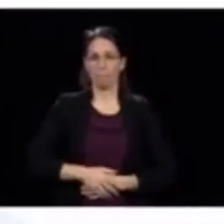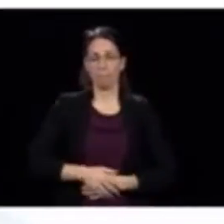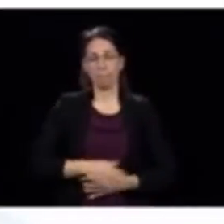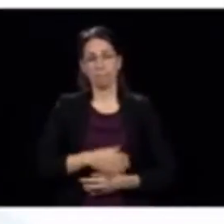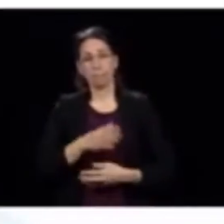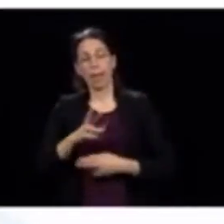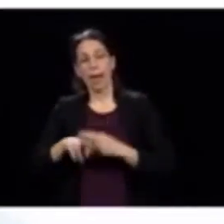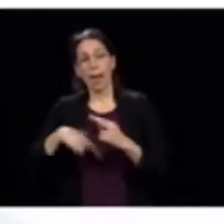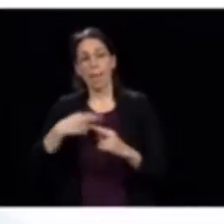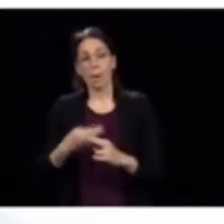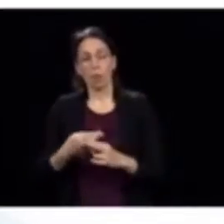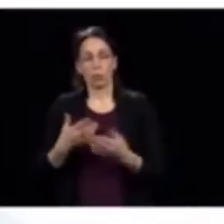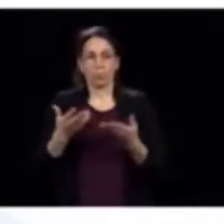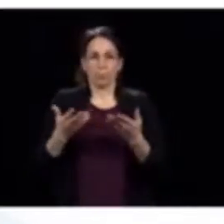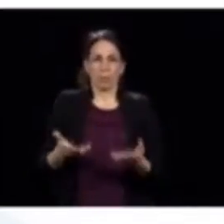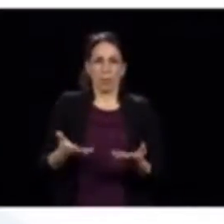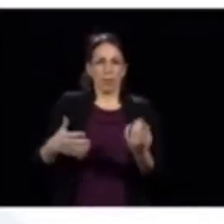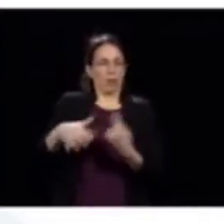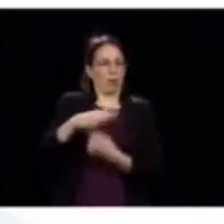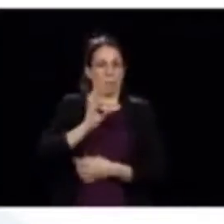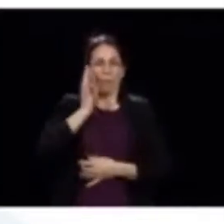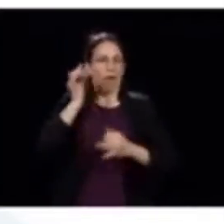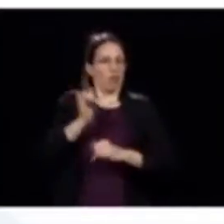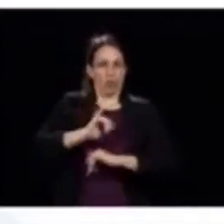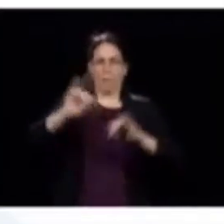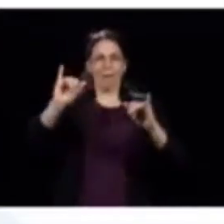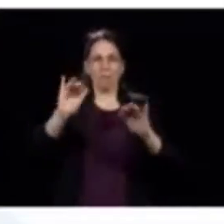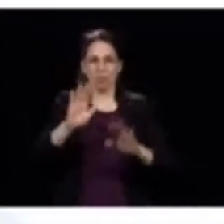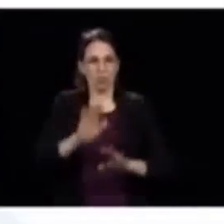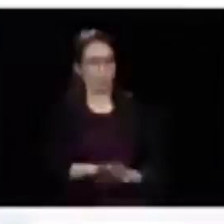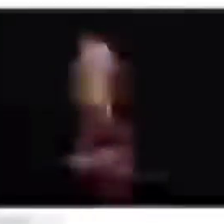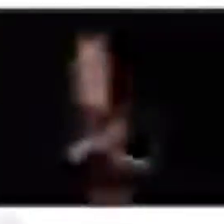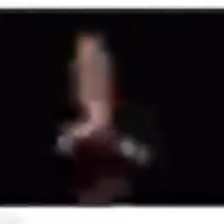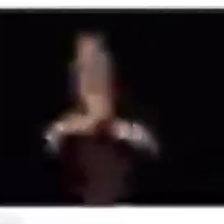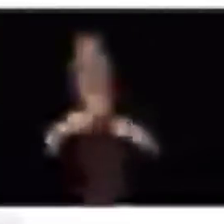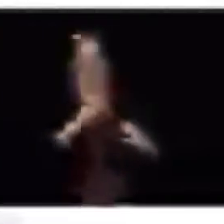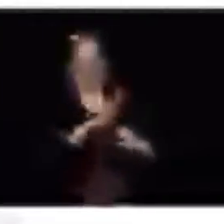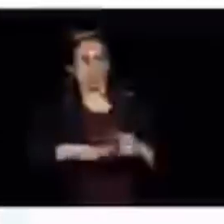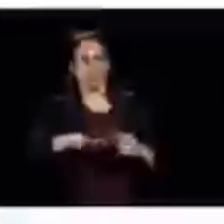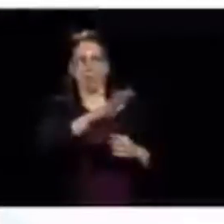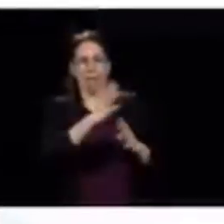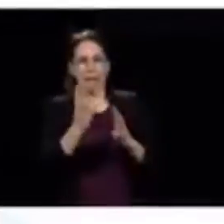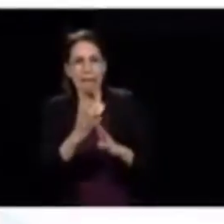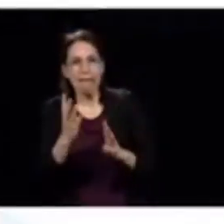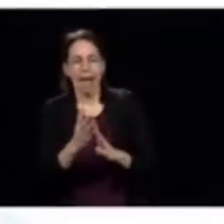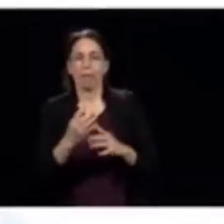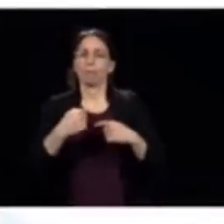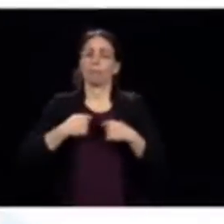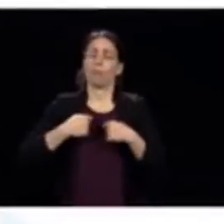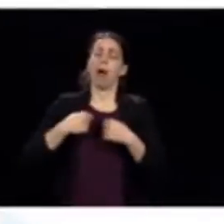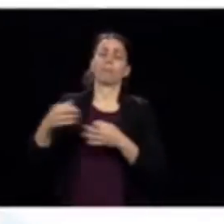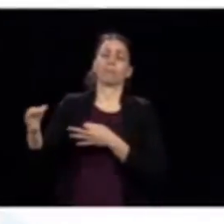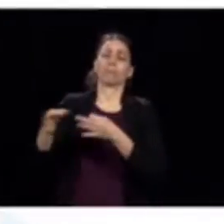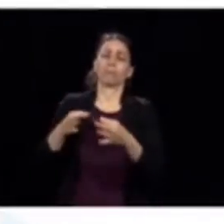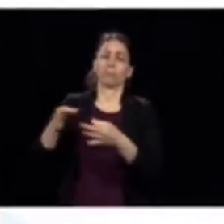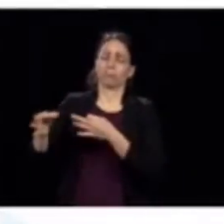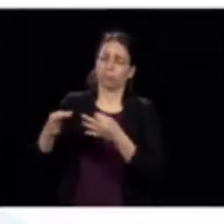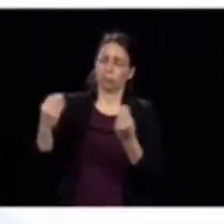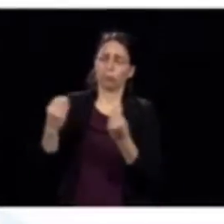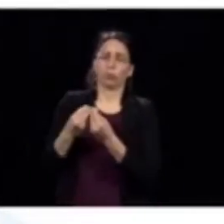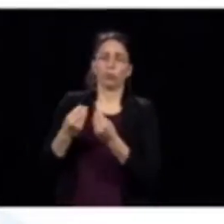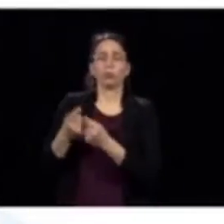Bien, écoutez, c'est une situation inédite, hein, et c'est du clinique. Alors, moi, je me suis entretenue longuement avec le directeur en